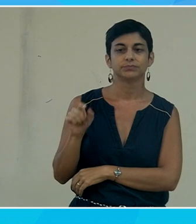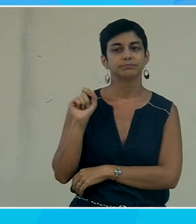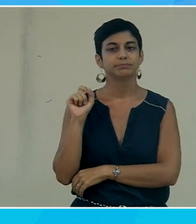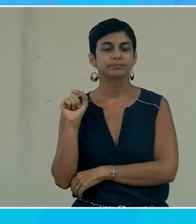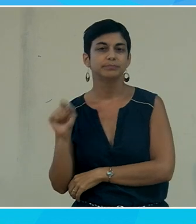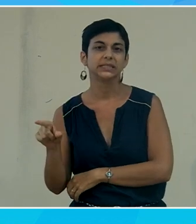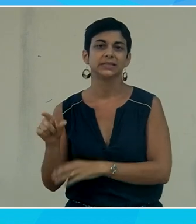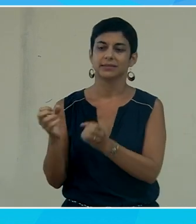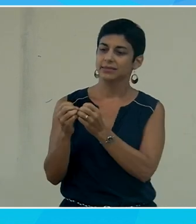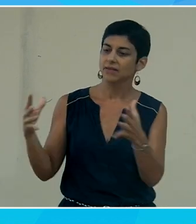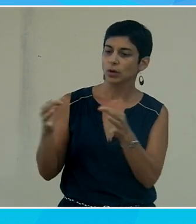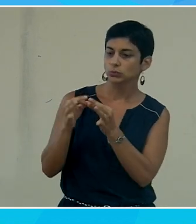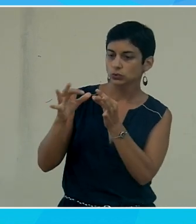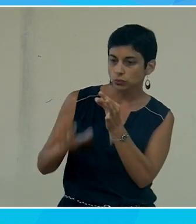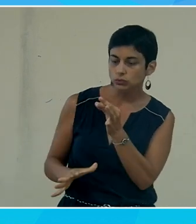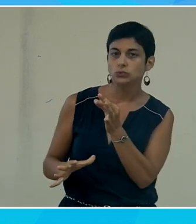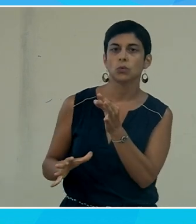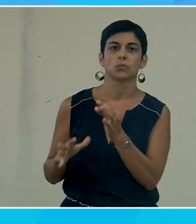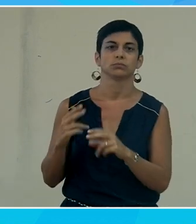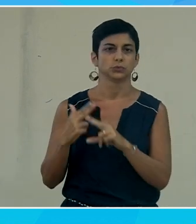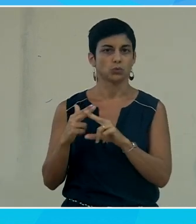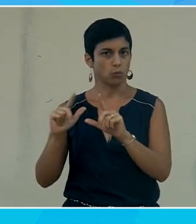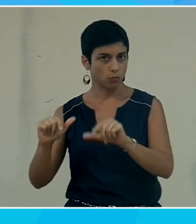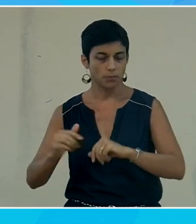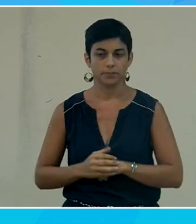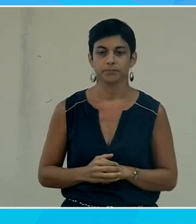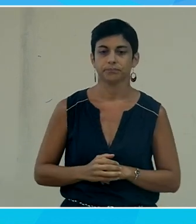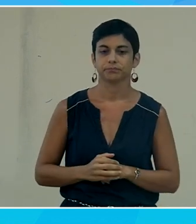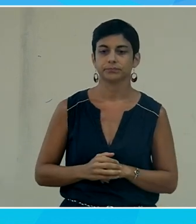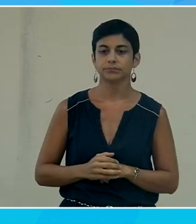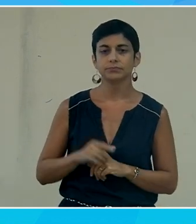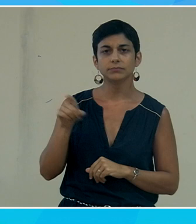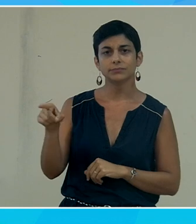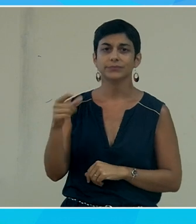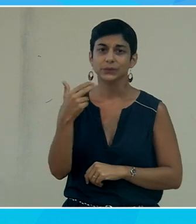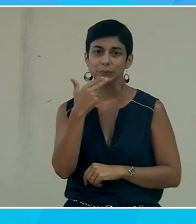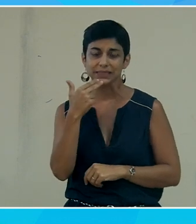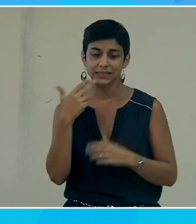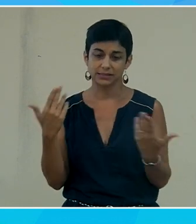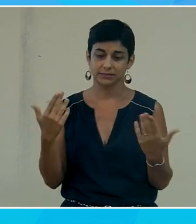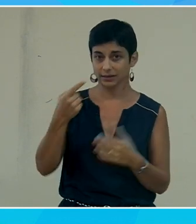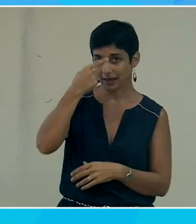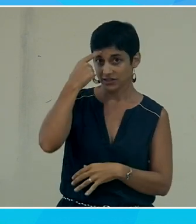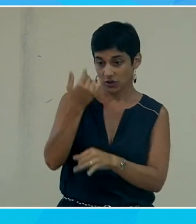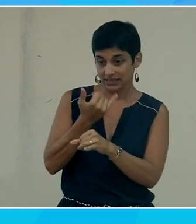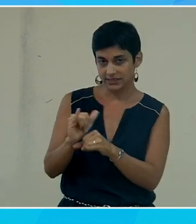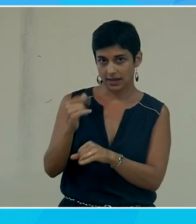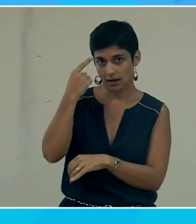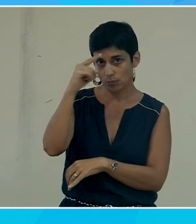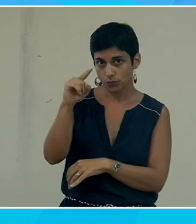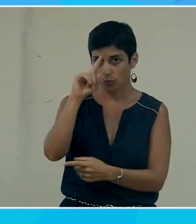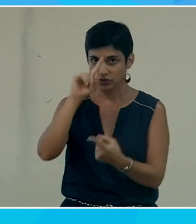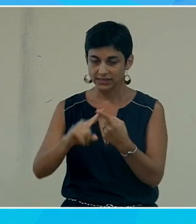a développé une solution qui s'appelle Elpicto Elpicto ils utilisent notre intelligence artificielle donc pour reconnaître la voix